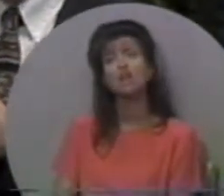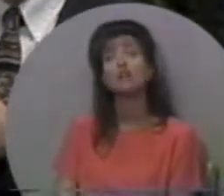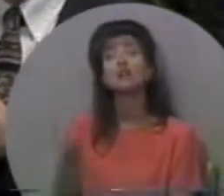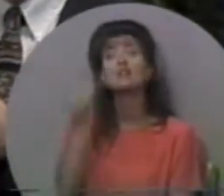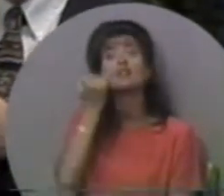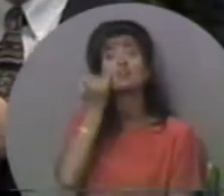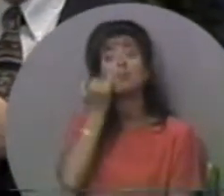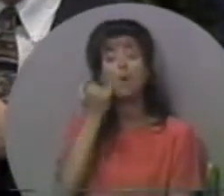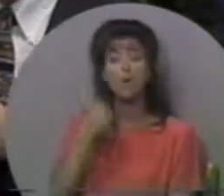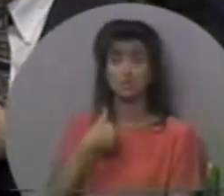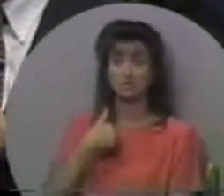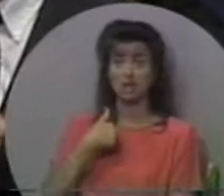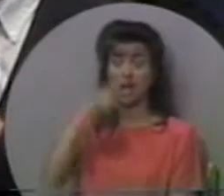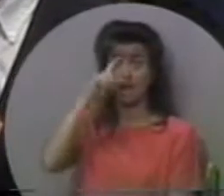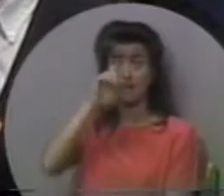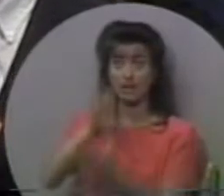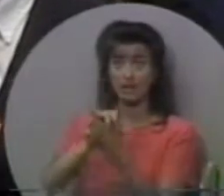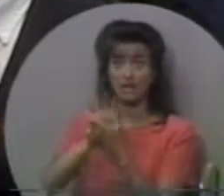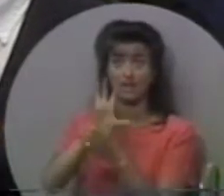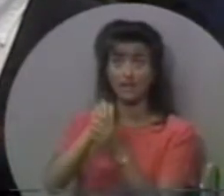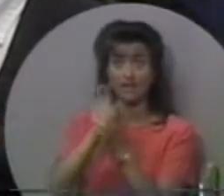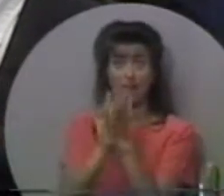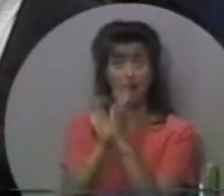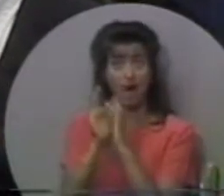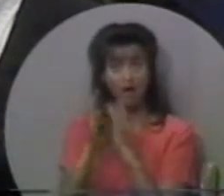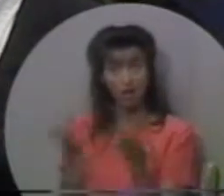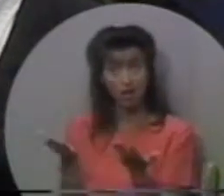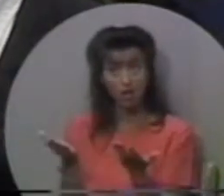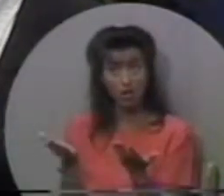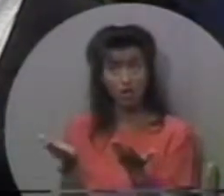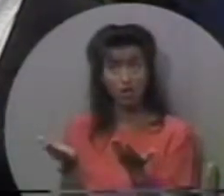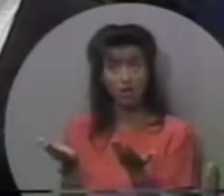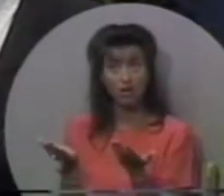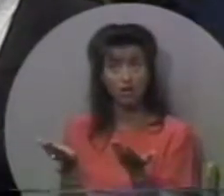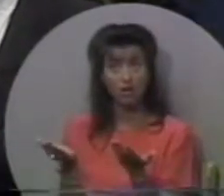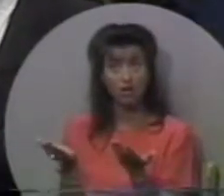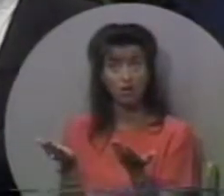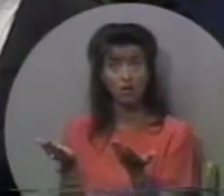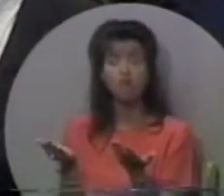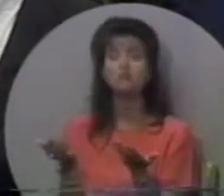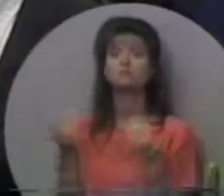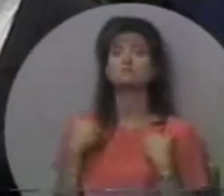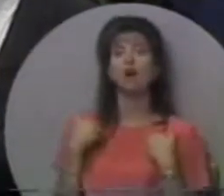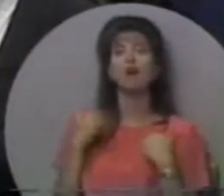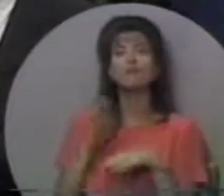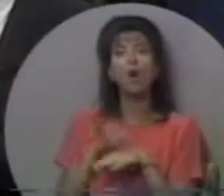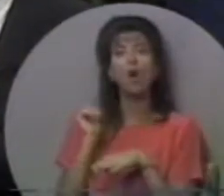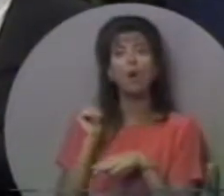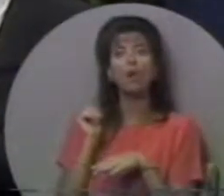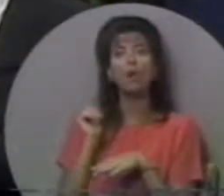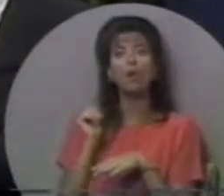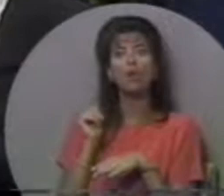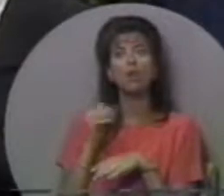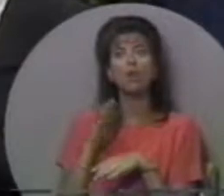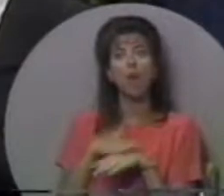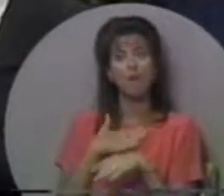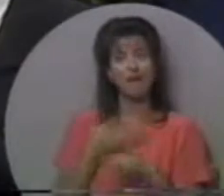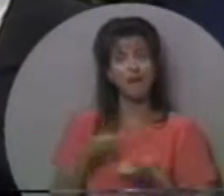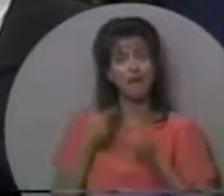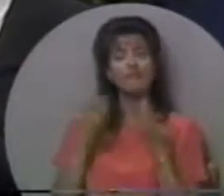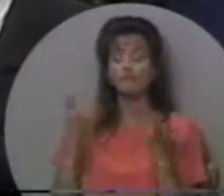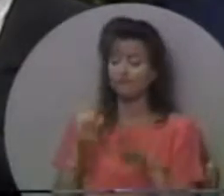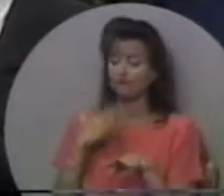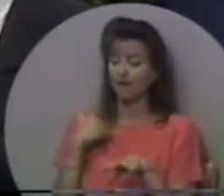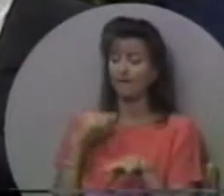Якщо я вірю в Біблію, я маю поклик на своє